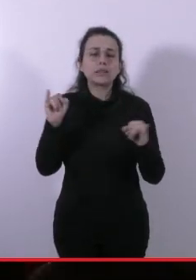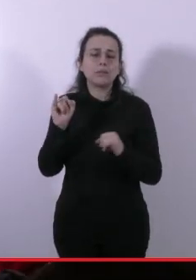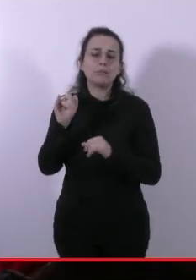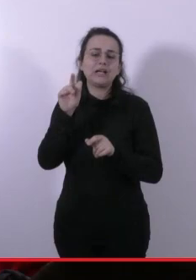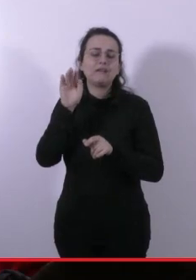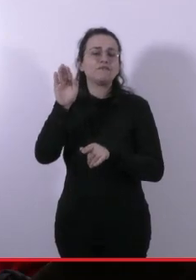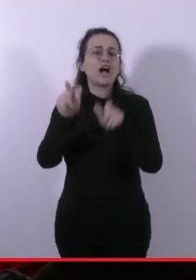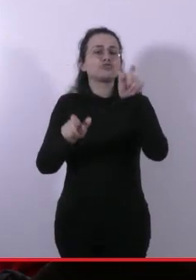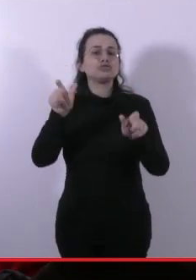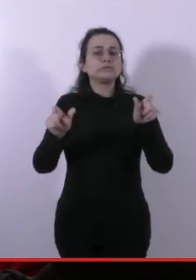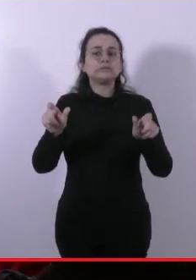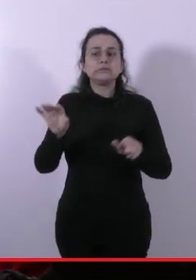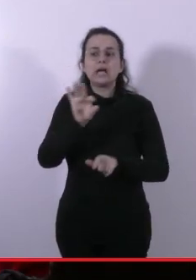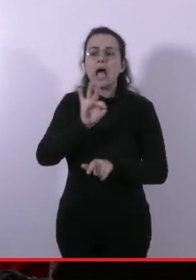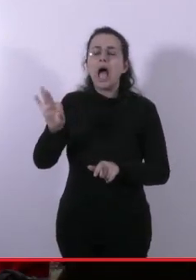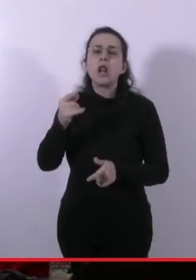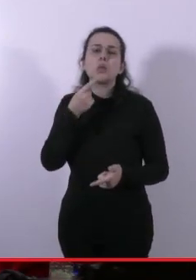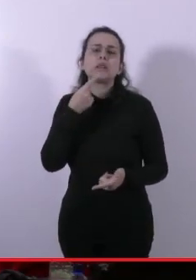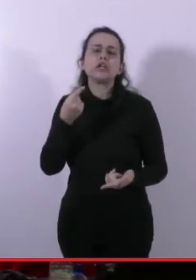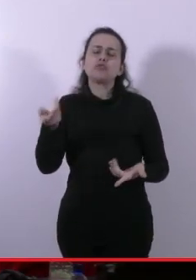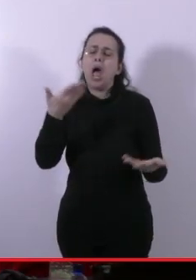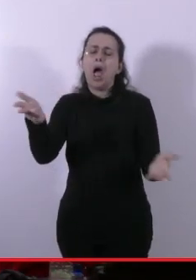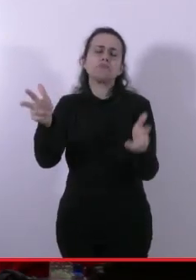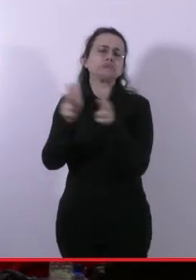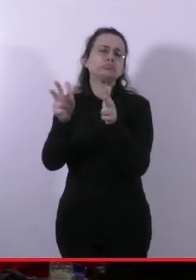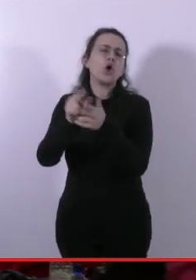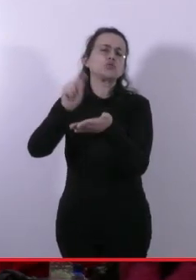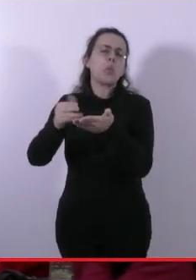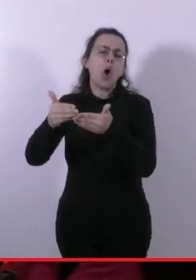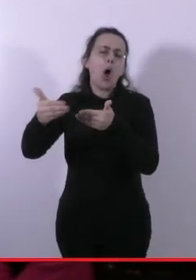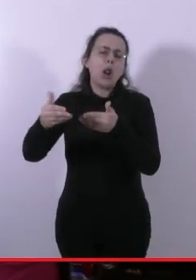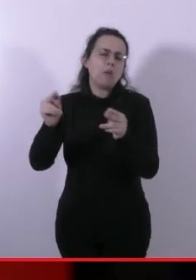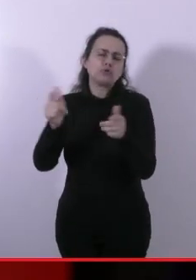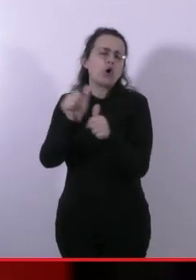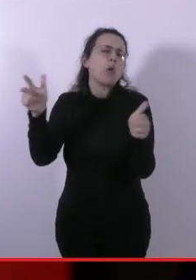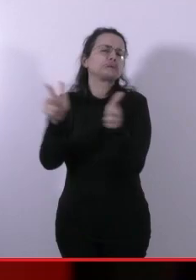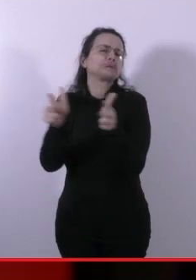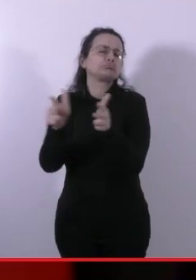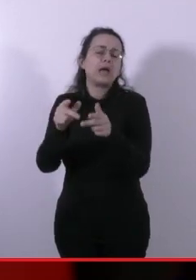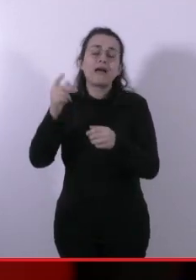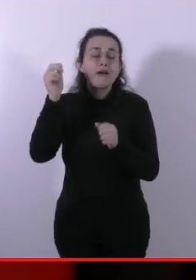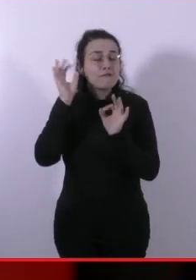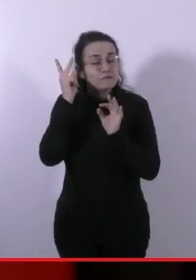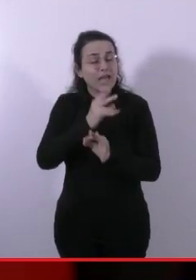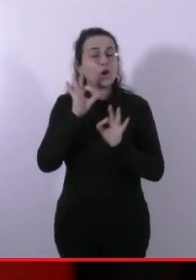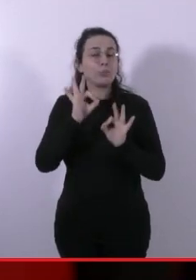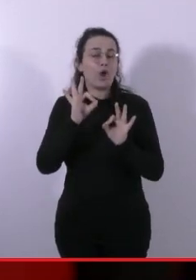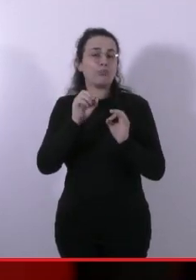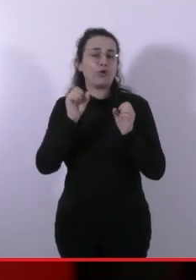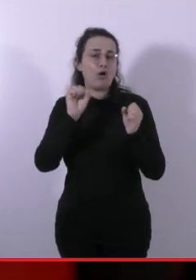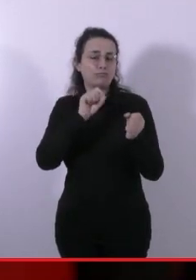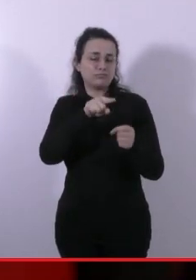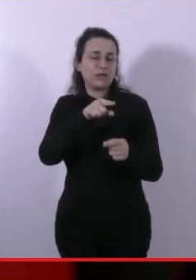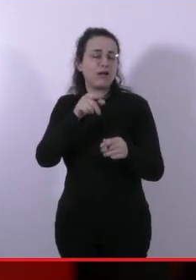come qualcuno ha cercato di dire, una scazzottata davanti a una scuola. Sono nella scia di quello dell'aggressione che fu fatta alla nostra sede nazionale.